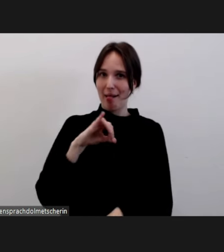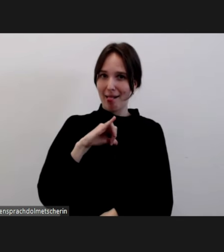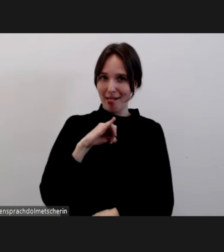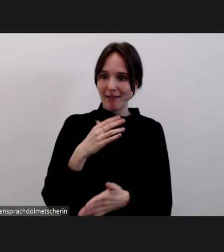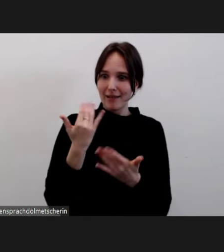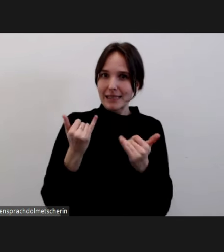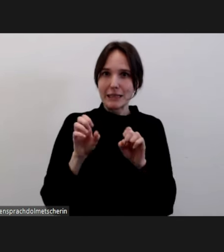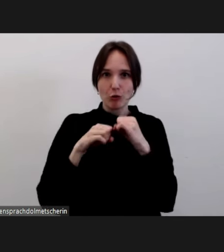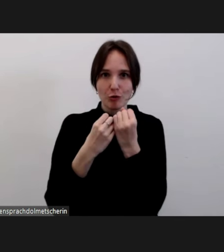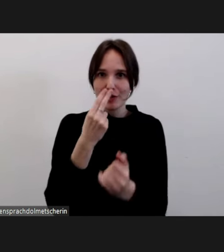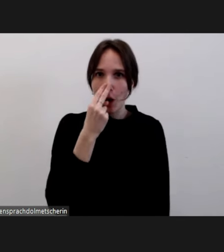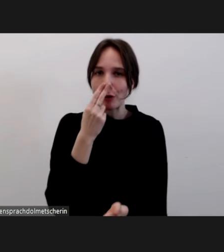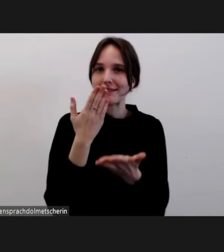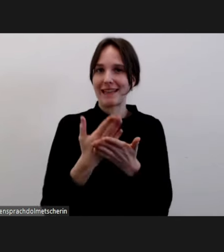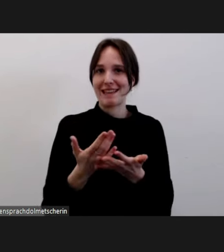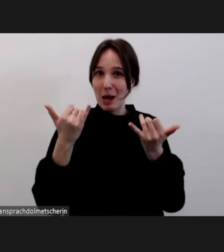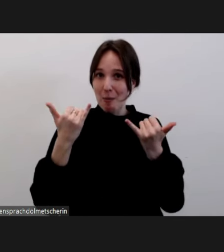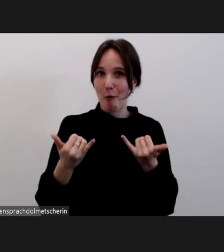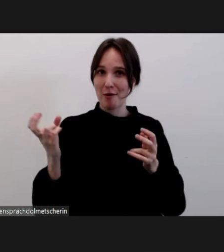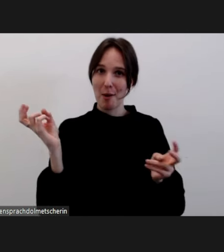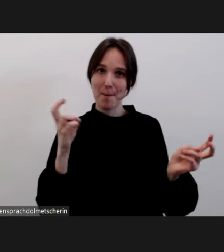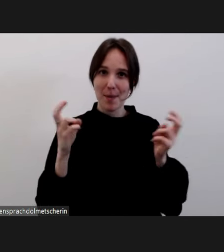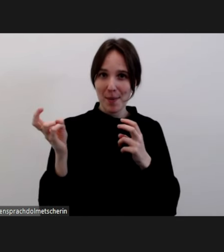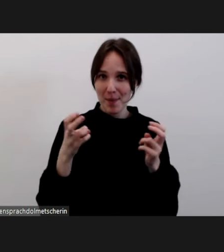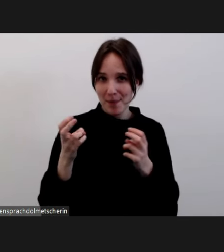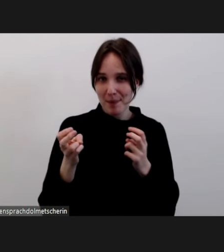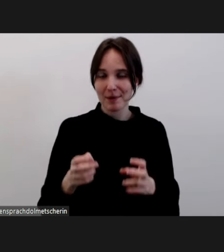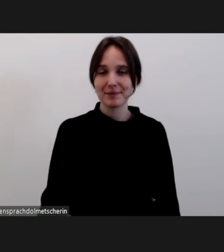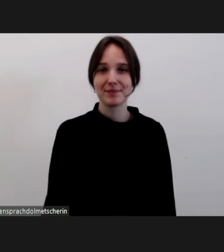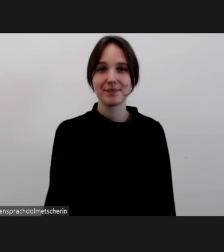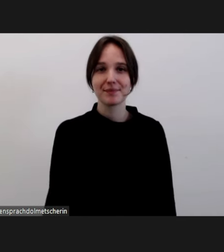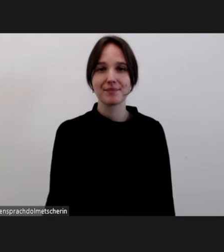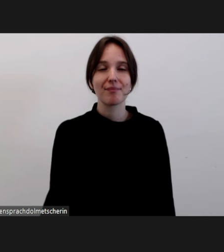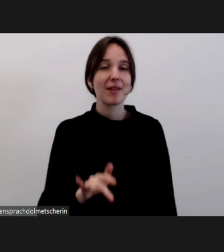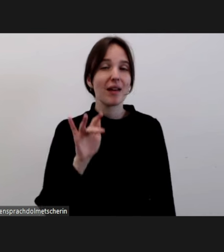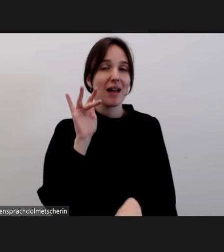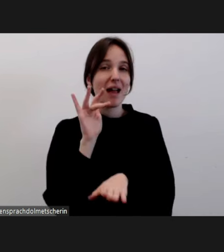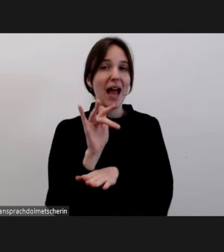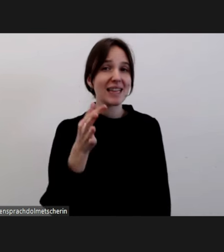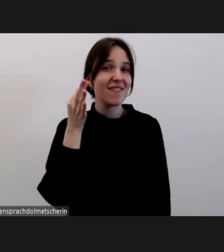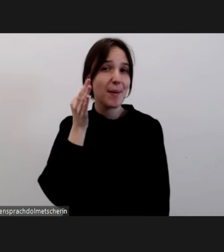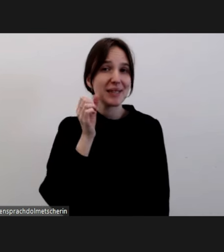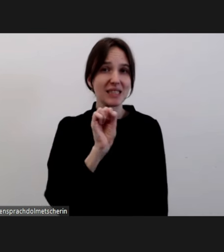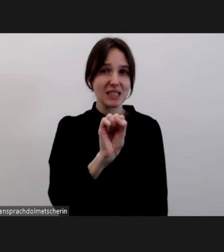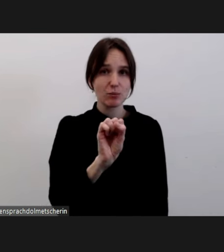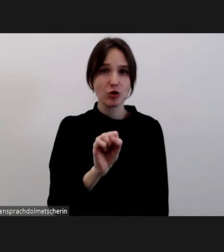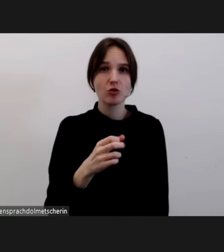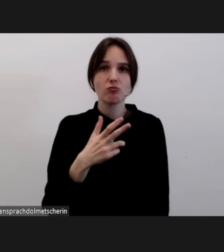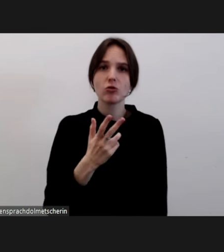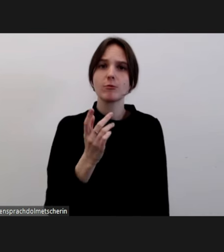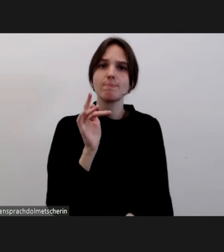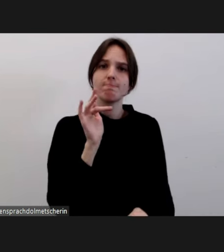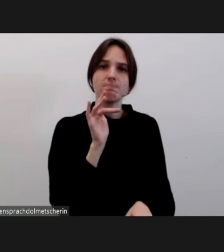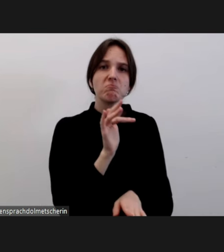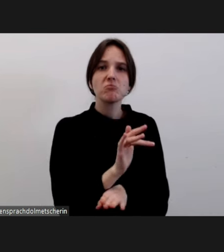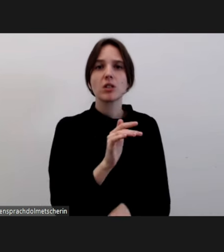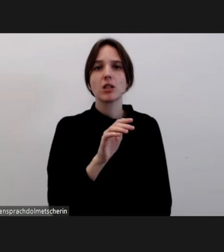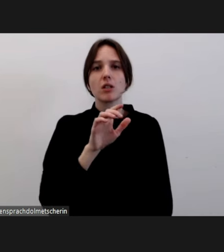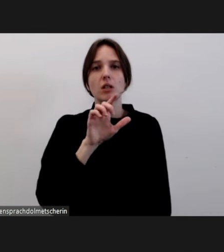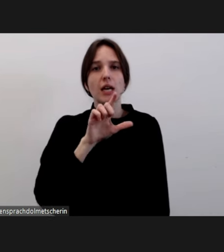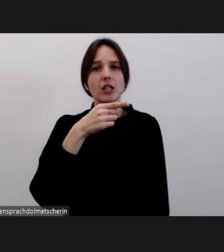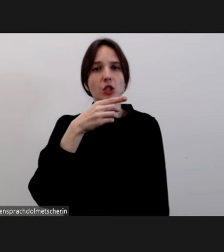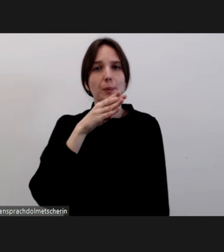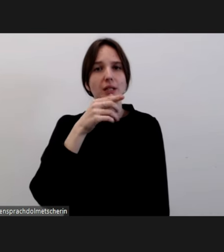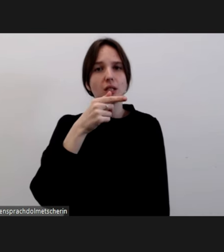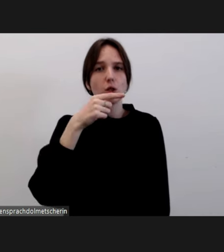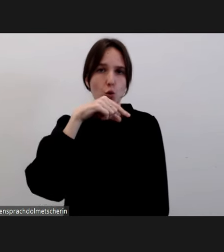in der wir uns heute befinden. Denn Antifeminismus richtet sich ja in Wort und Tat gegen Frauen und LGBTIQA